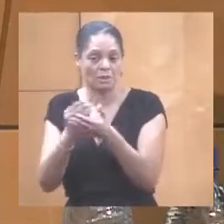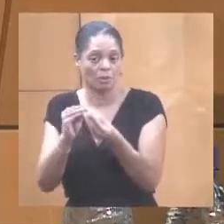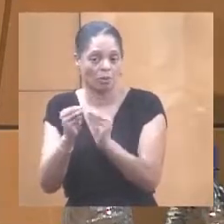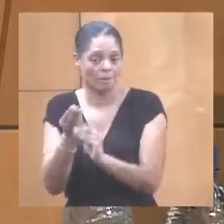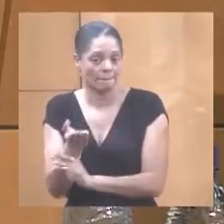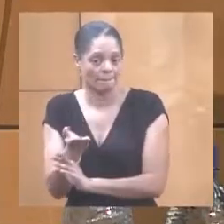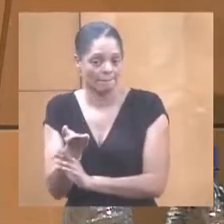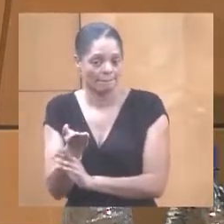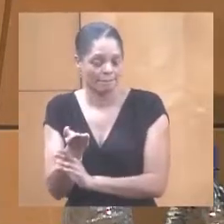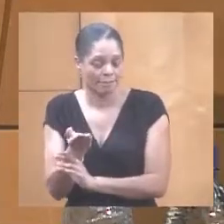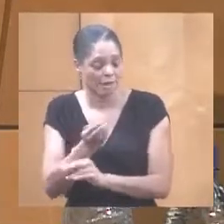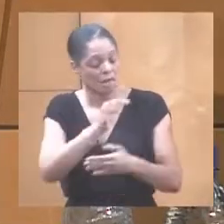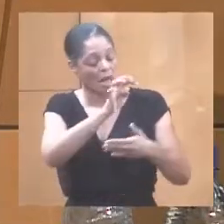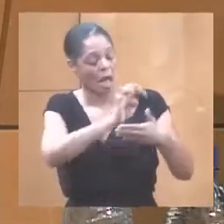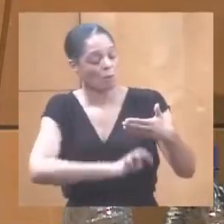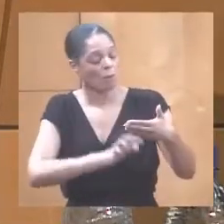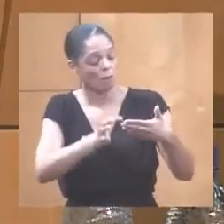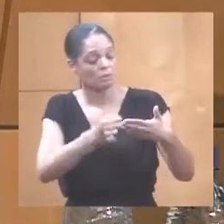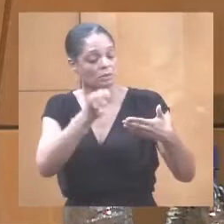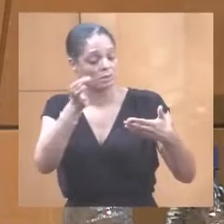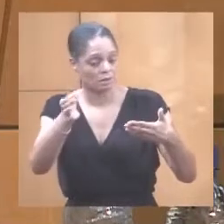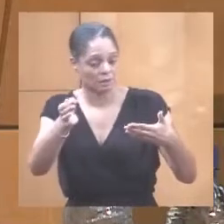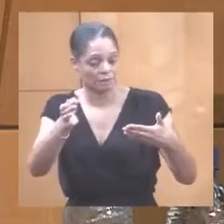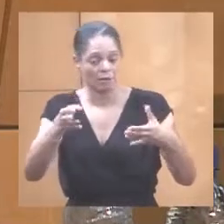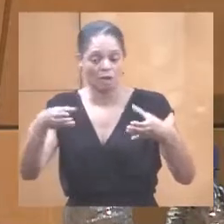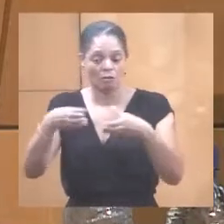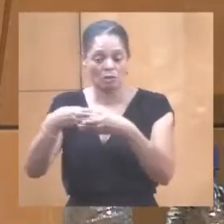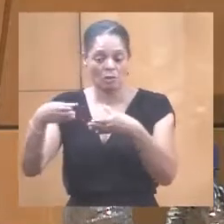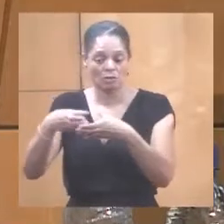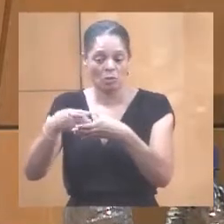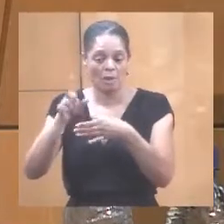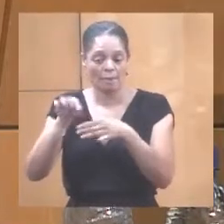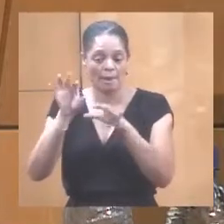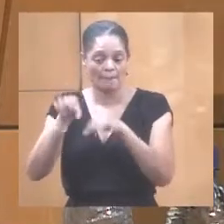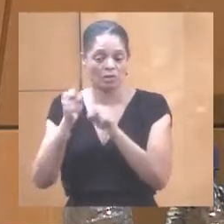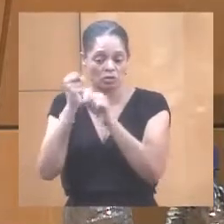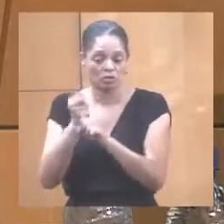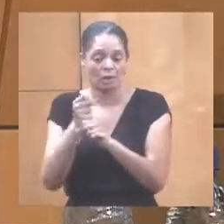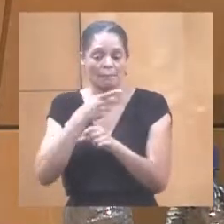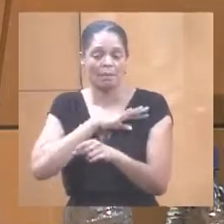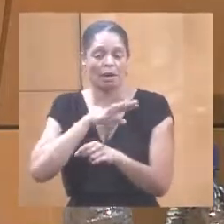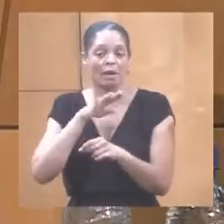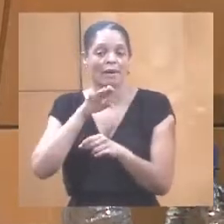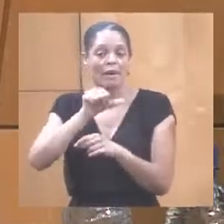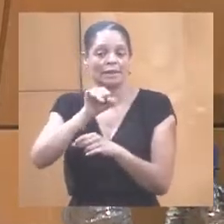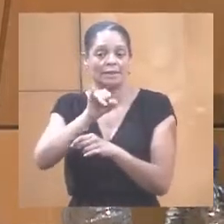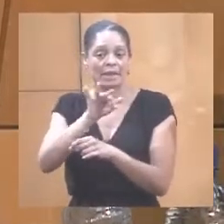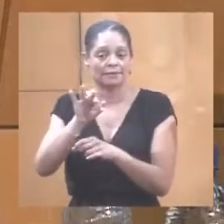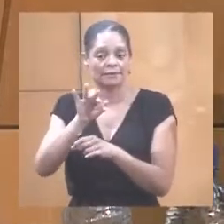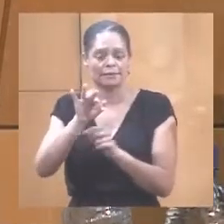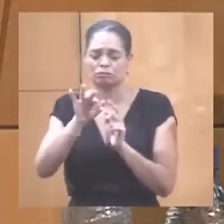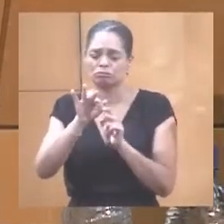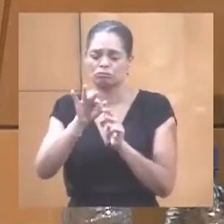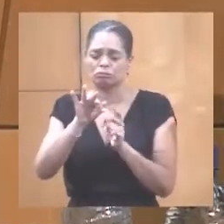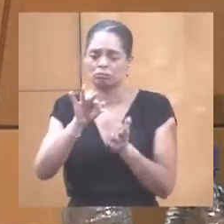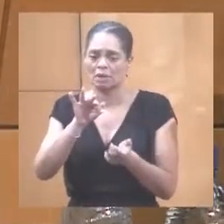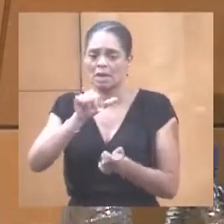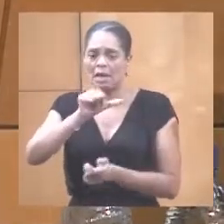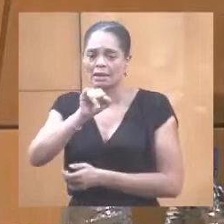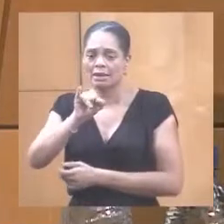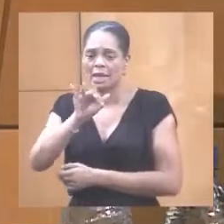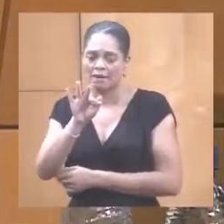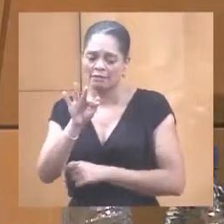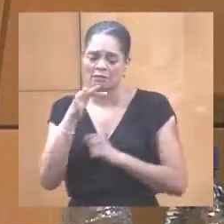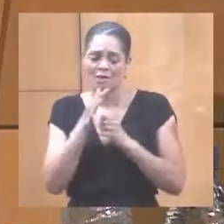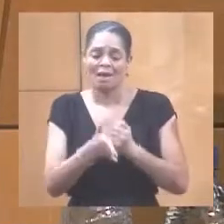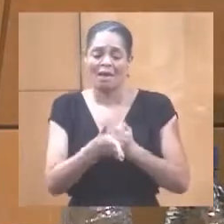Il est dit que la formation n pas prise en charge par l'AIF. On utilise un sigle. L'AIF, c'est l